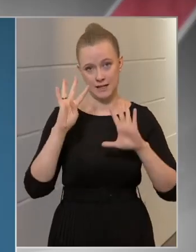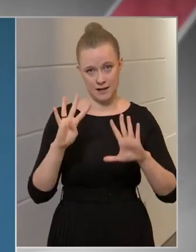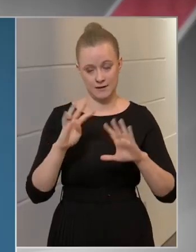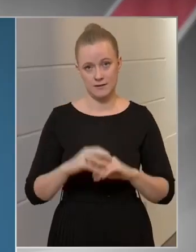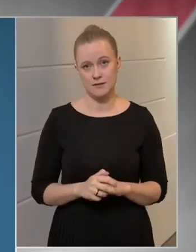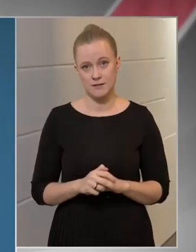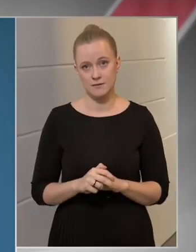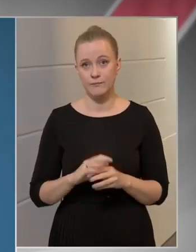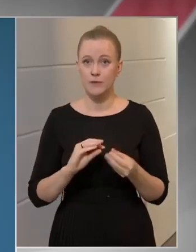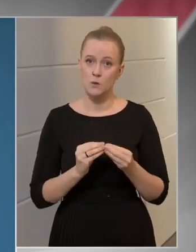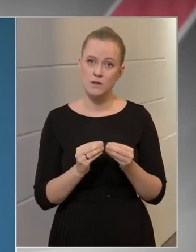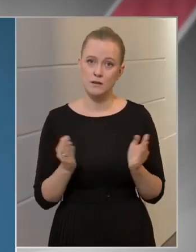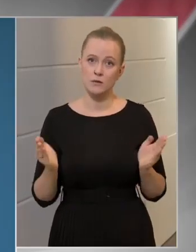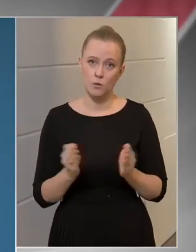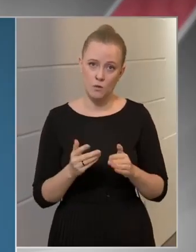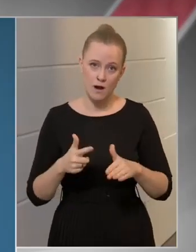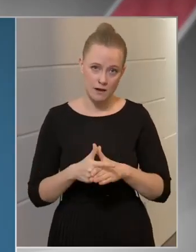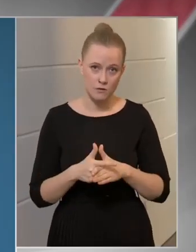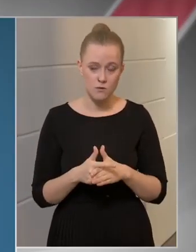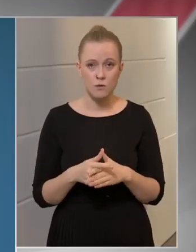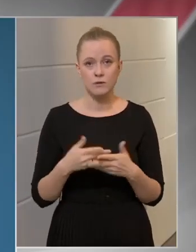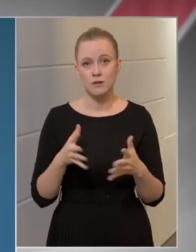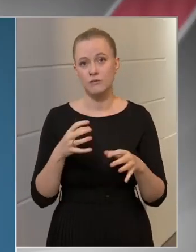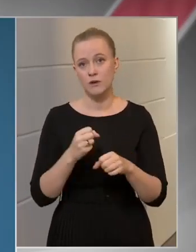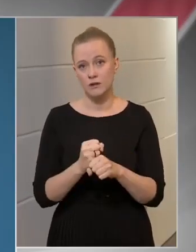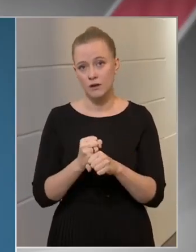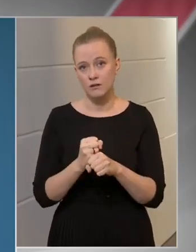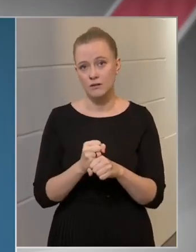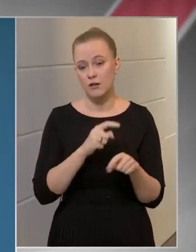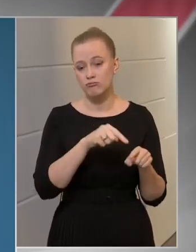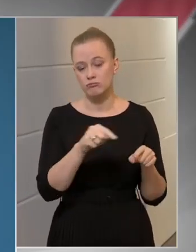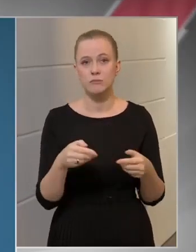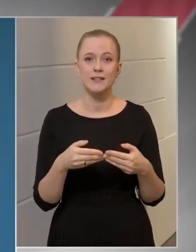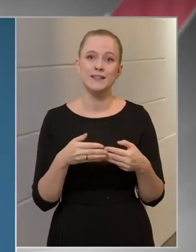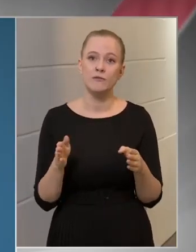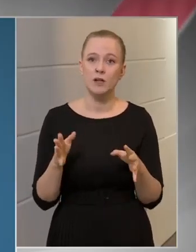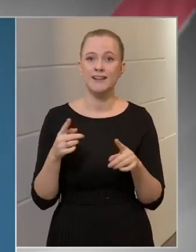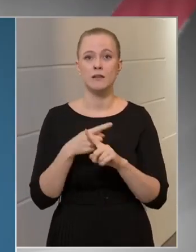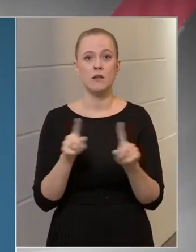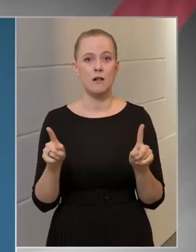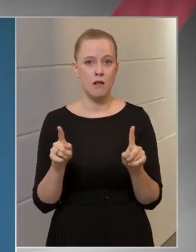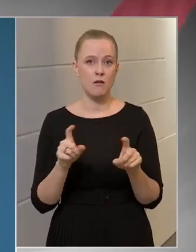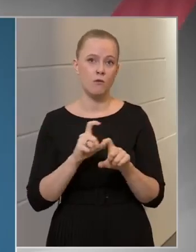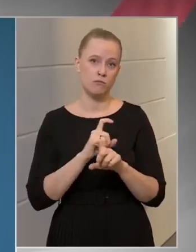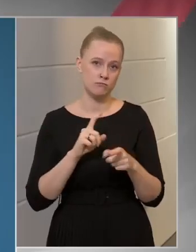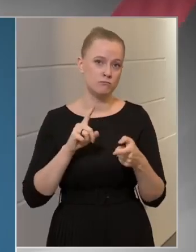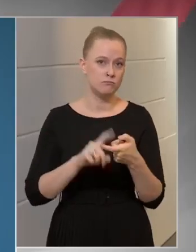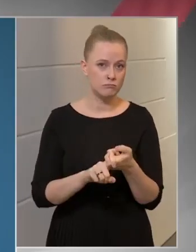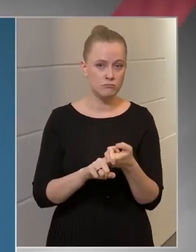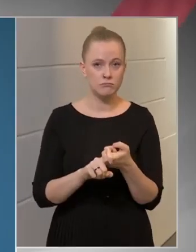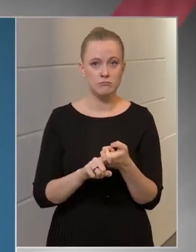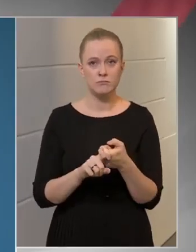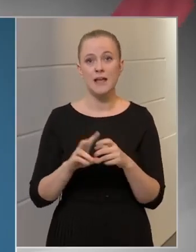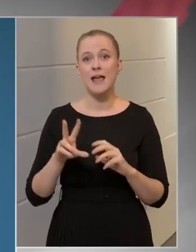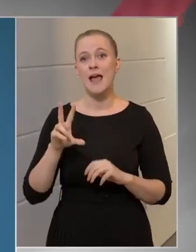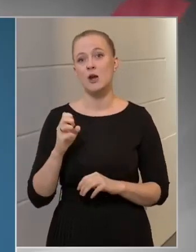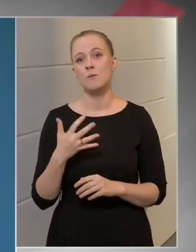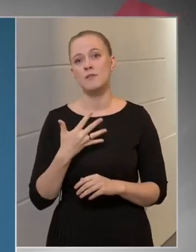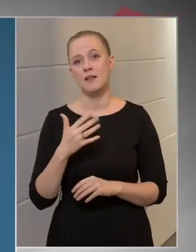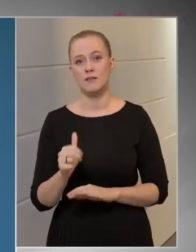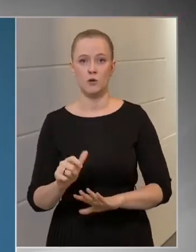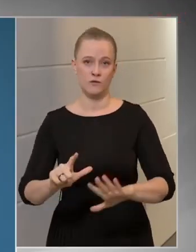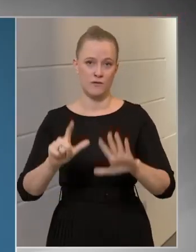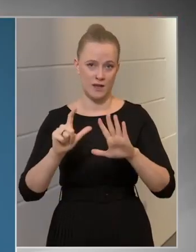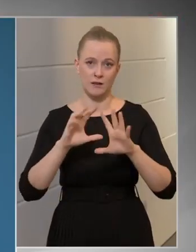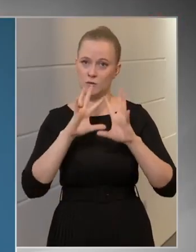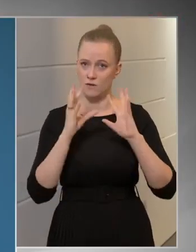üzletek korlátozott nyitvatartására, illetve egyes létesítmények nyitvatartás tilalmára vonatkozó szabályszegések száma 357.